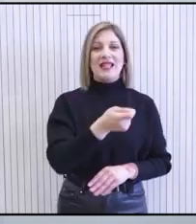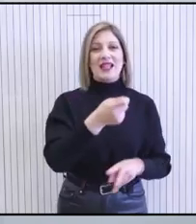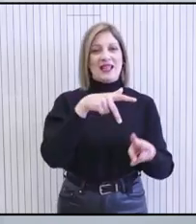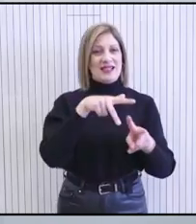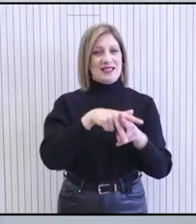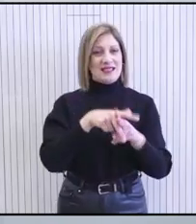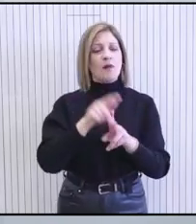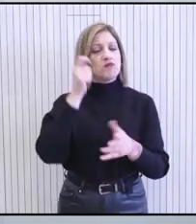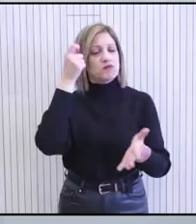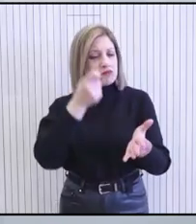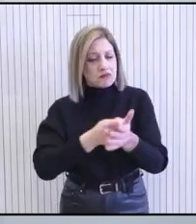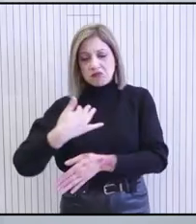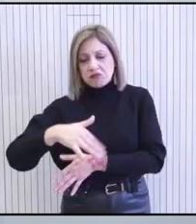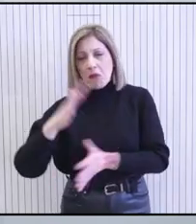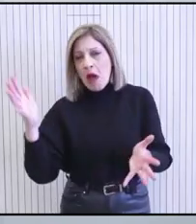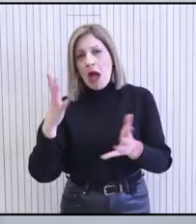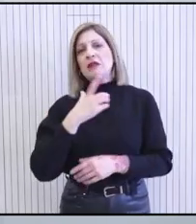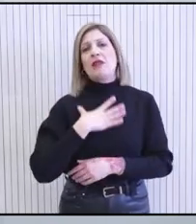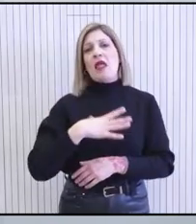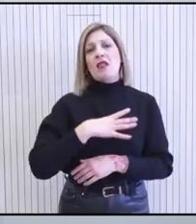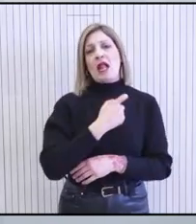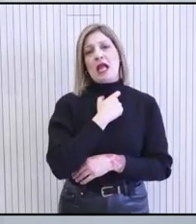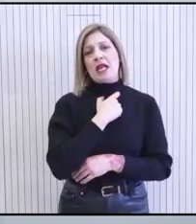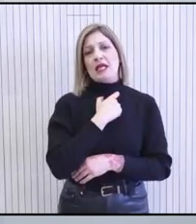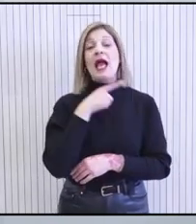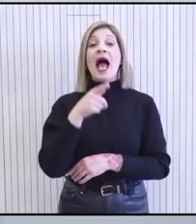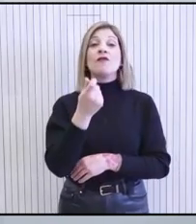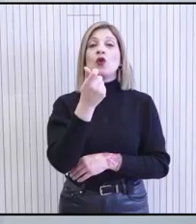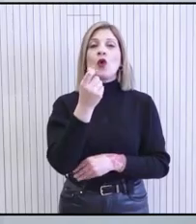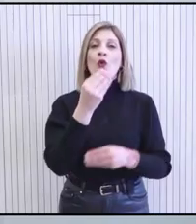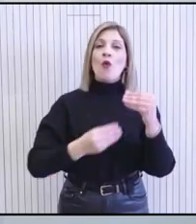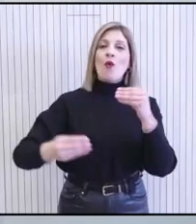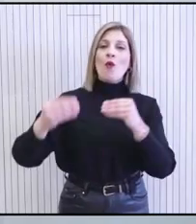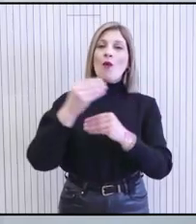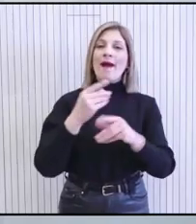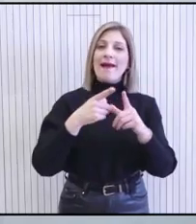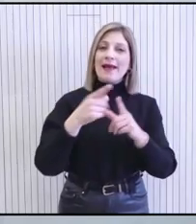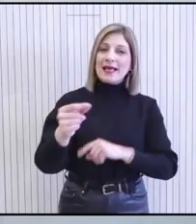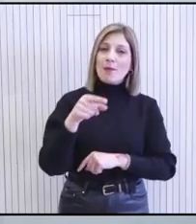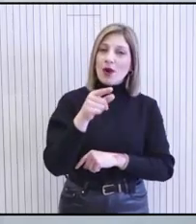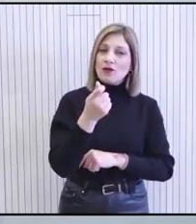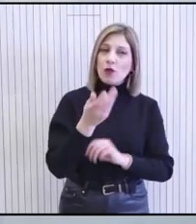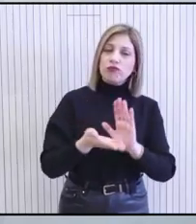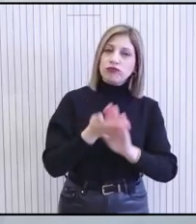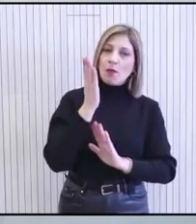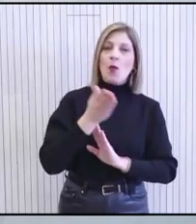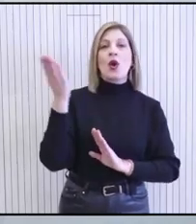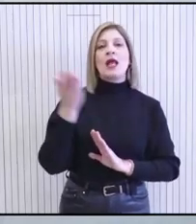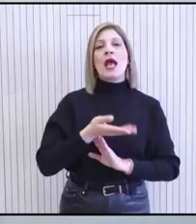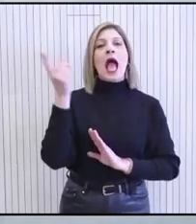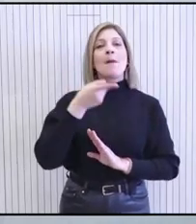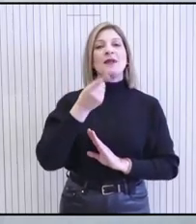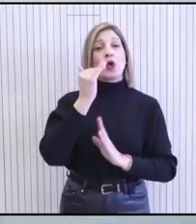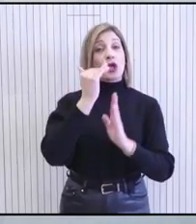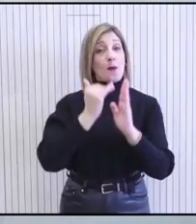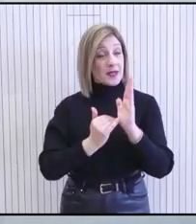την αγορά ακινήτων ή άλλες μεγάλες επενδύσεις. Η βελτιωμένη πιστοληπτική αξιολόγηση μπορεί να μειώσει τα επιτόκια για τα επιχειρηματικά δάνεια,